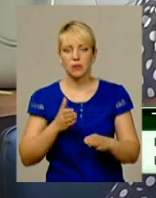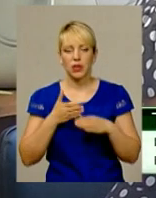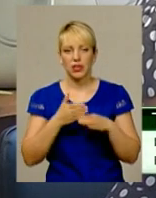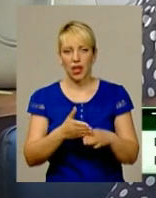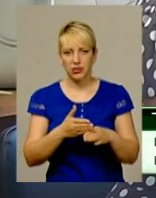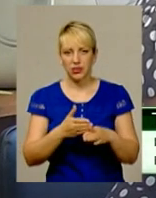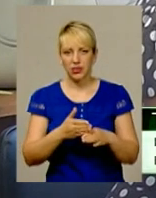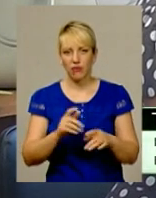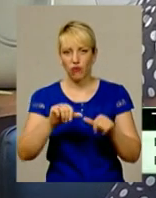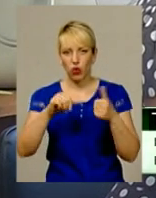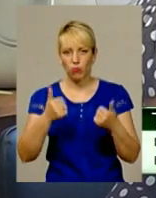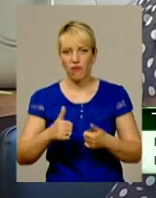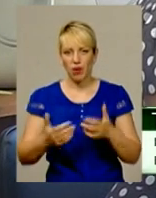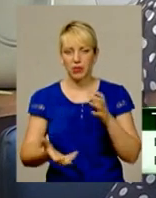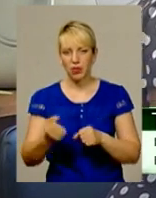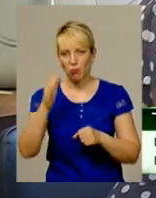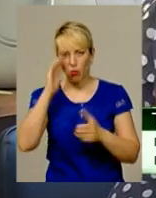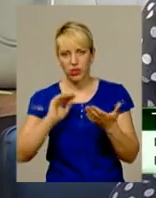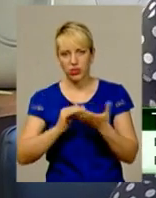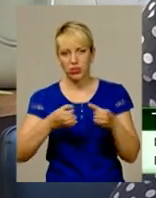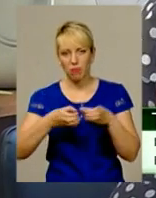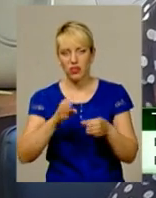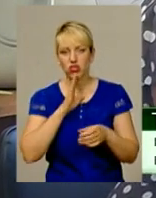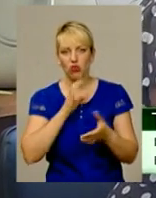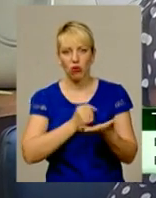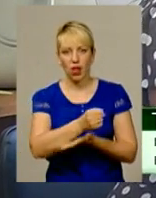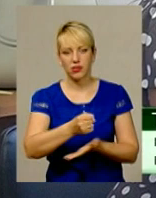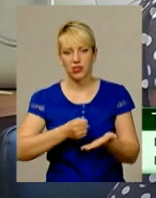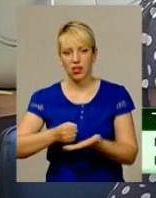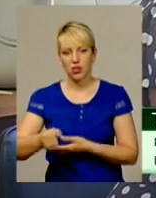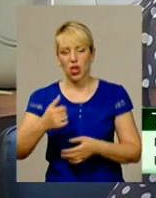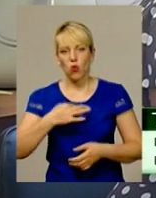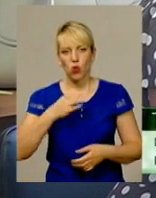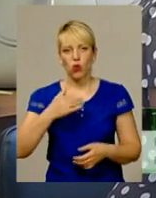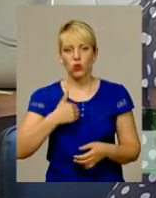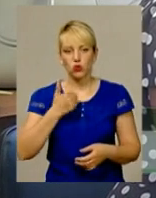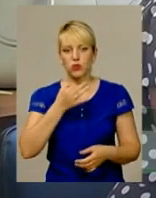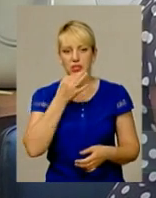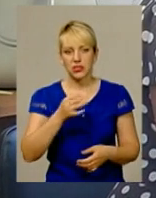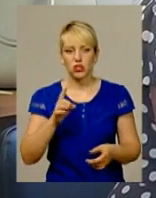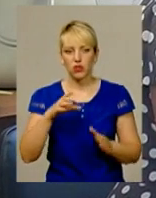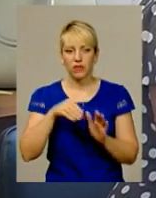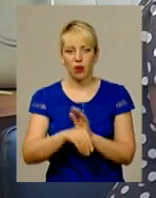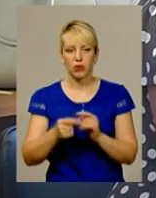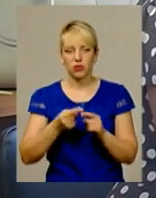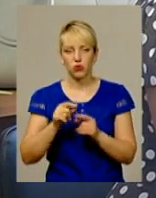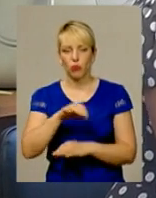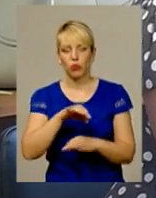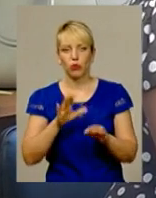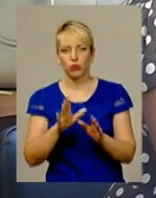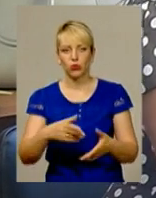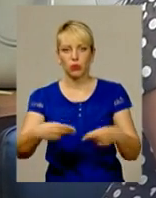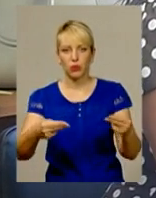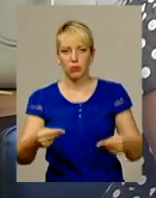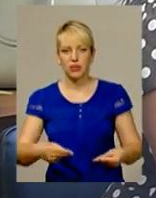підтримки політичними партіями жінок-кандидаток. І хочу сказати, що в рамках цього проєкту знову ж таки буде підписаний